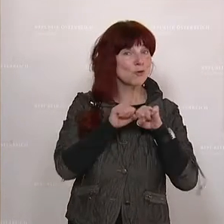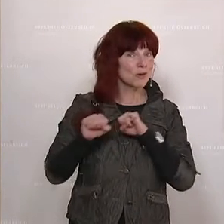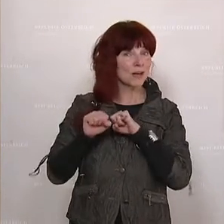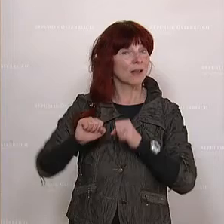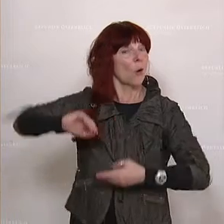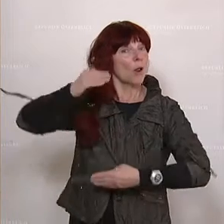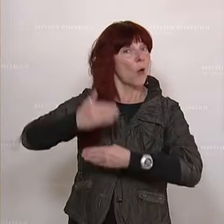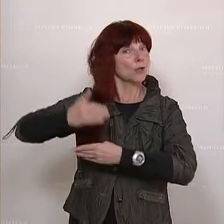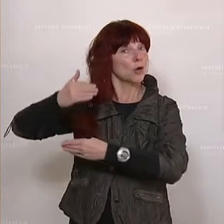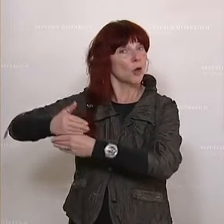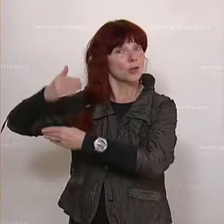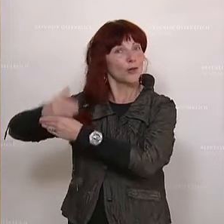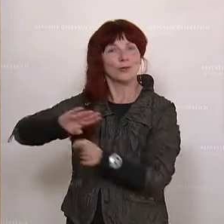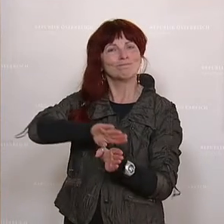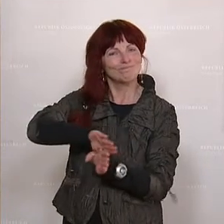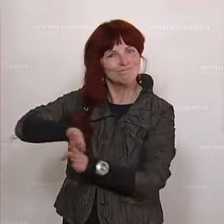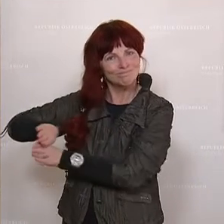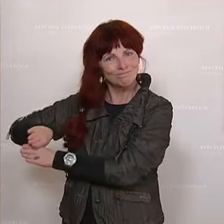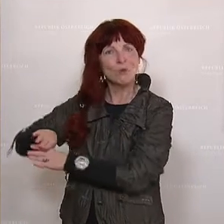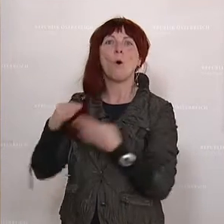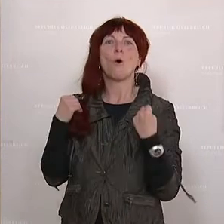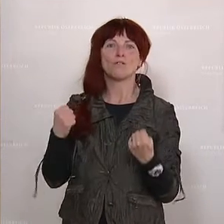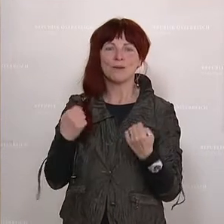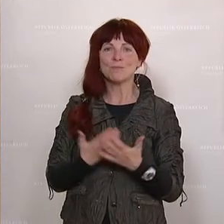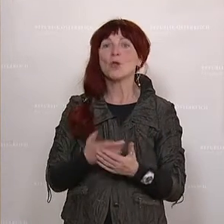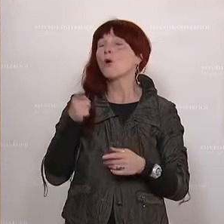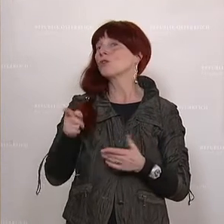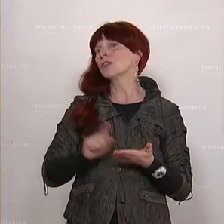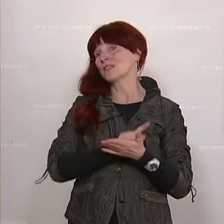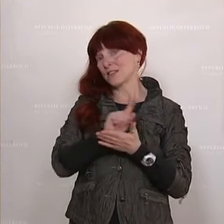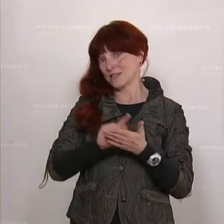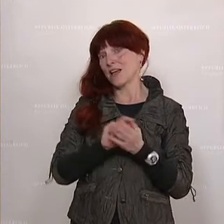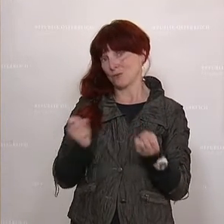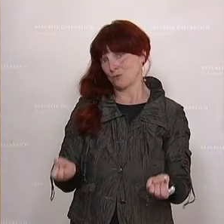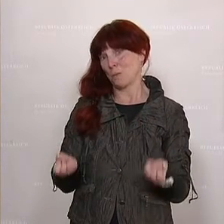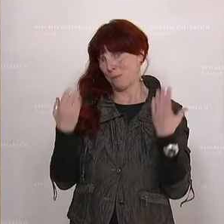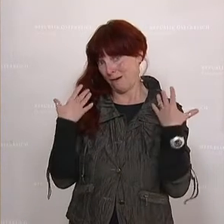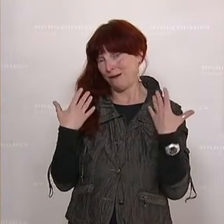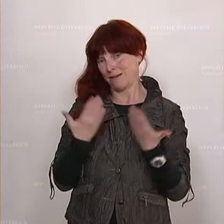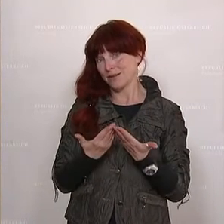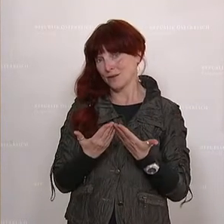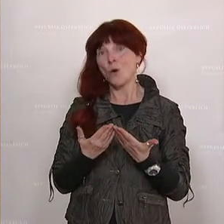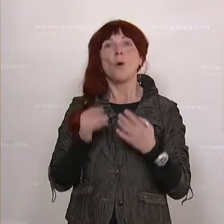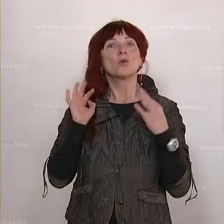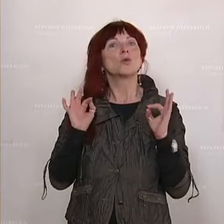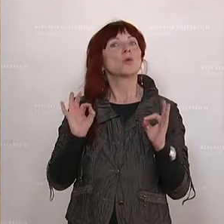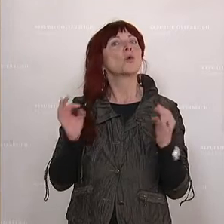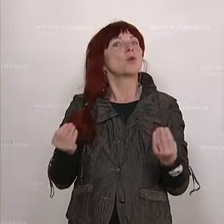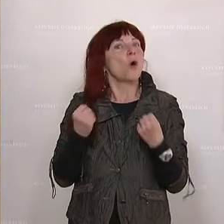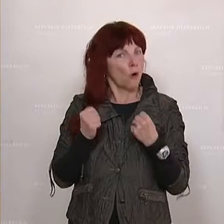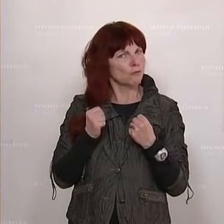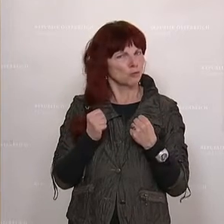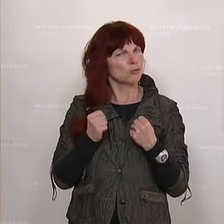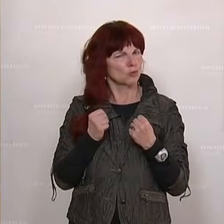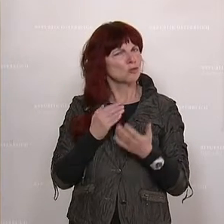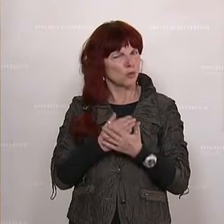Lockdowns gehabt haben, hinter uns lassen. Ich hoffe, dass diese Zeit auch hinter uns ist. Ich bin guter Hoffnung, dass diese Zeit auch hinter uns liegt. Und